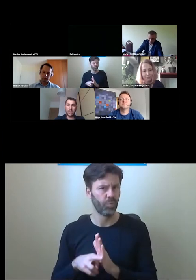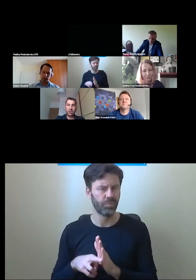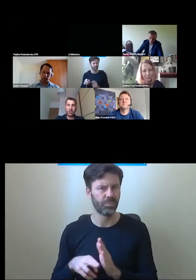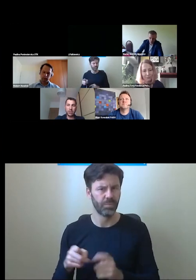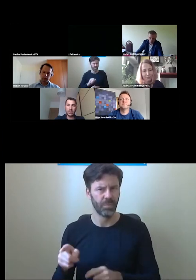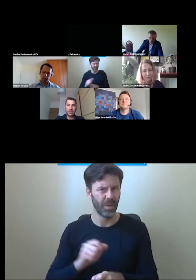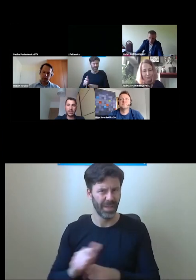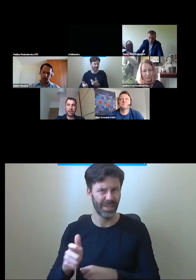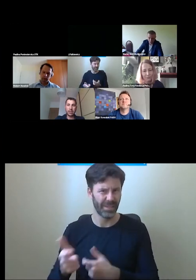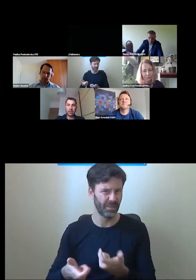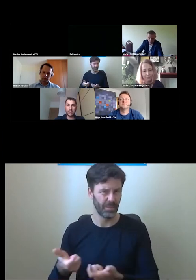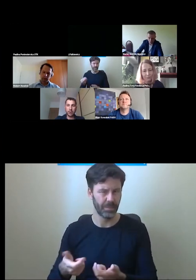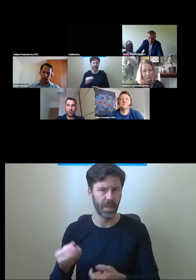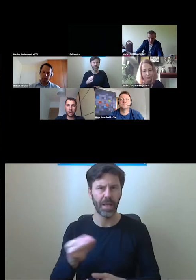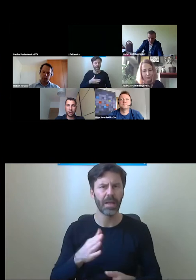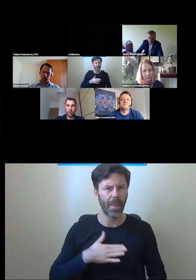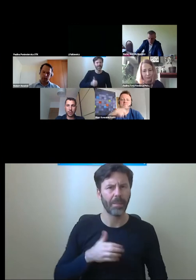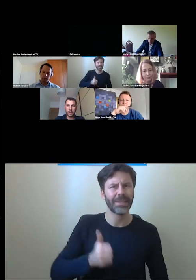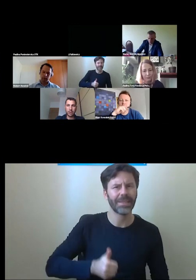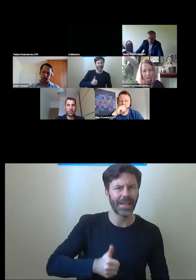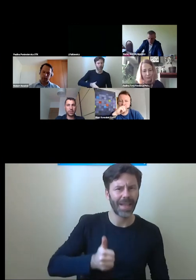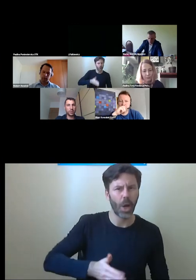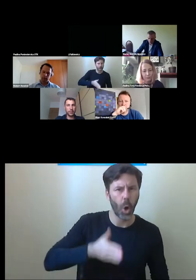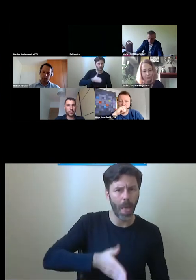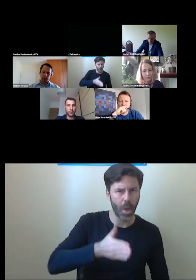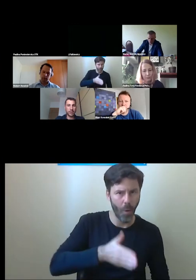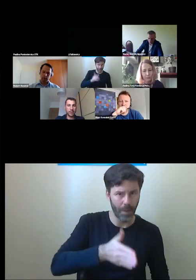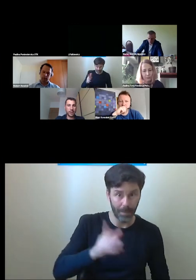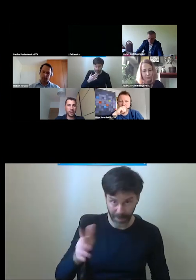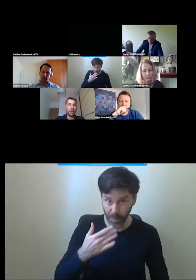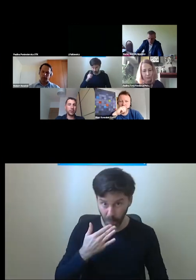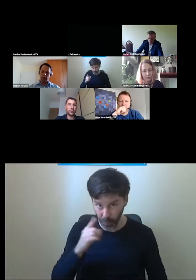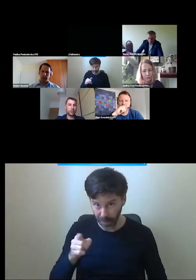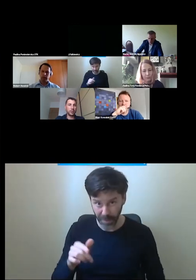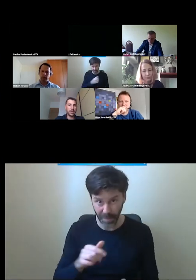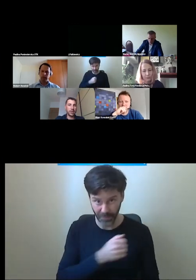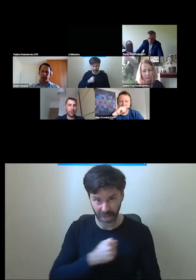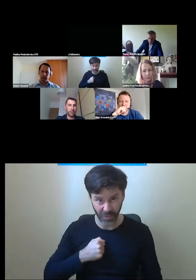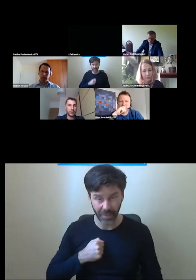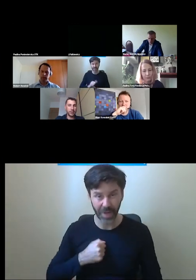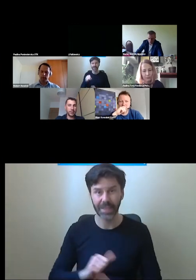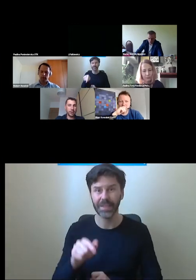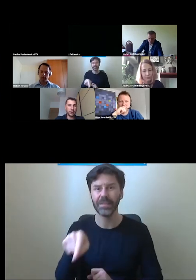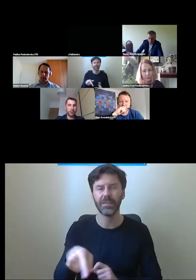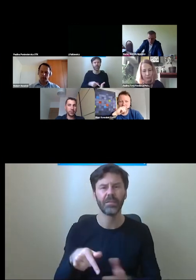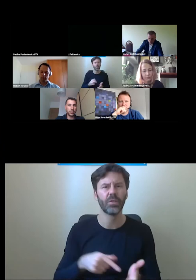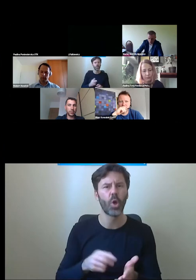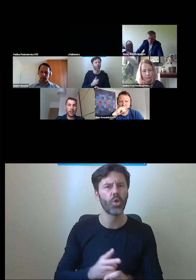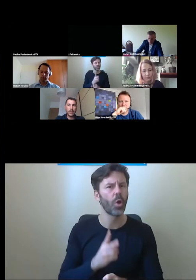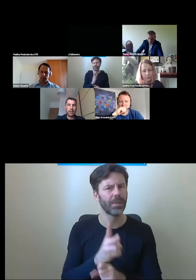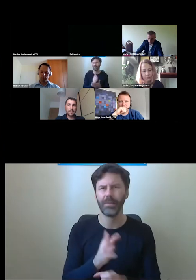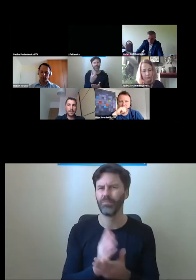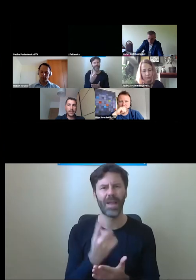Mamy także stacje kolejowe, o których chyba Piotrze będziesz mówił w Warszawie, które są dostępne tylko w ten sposób.